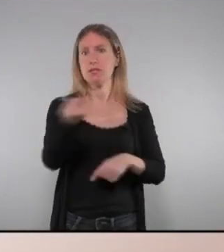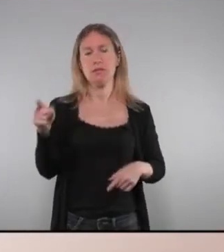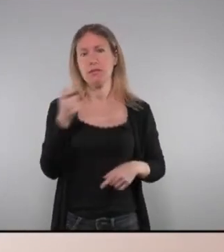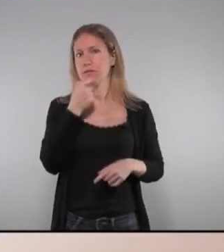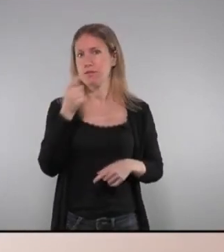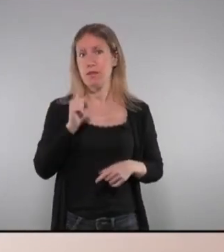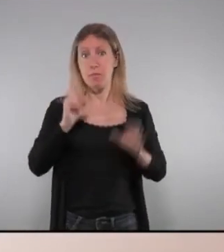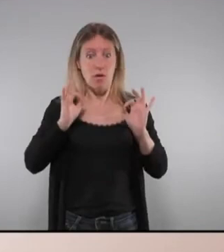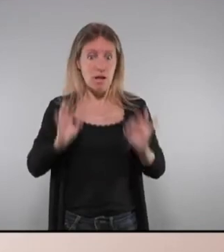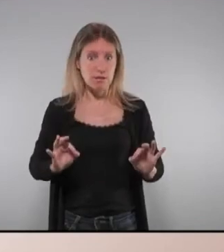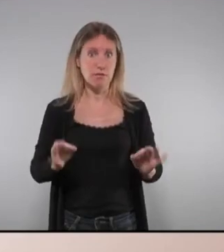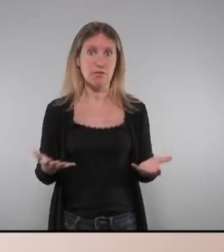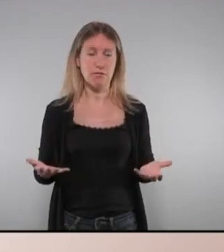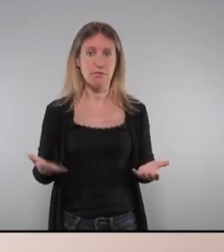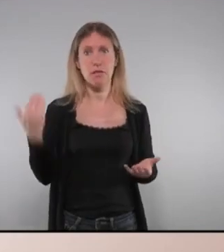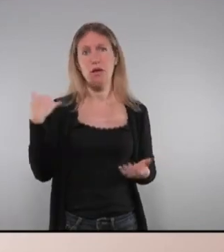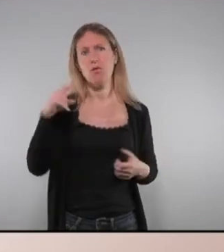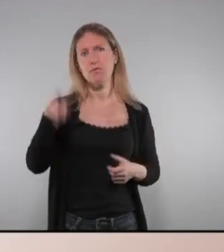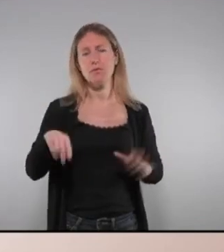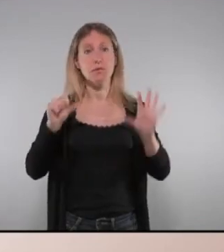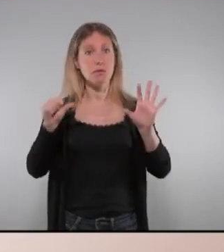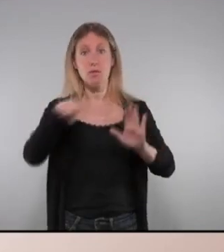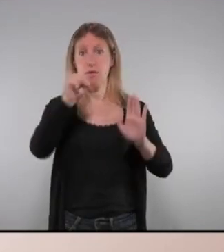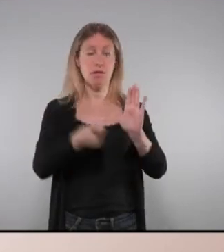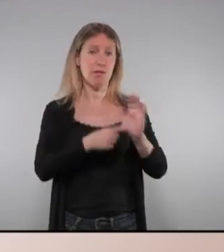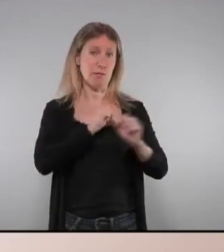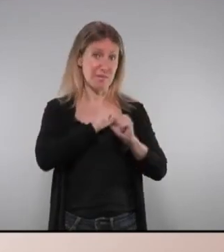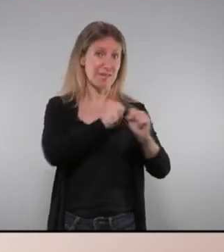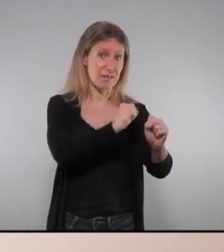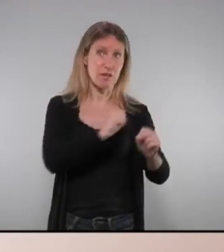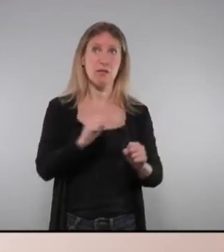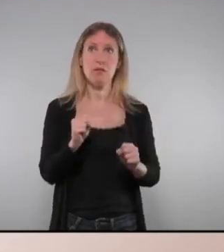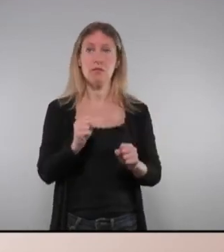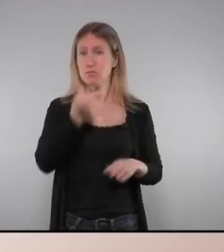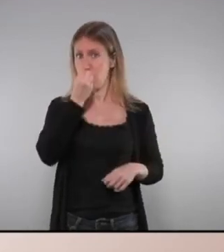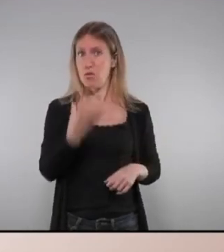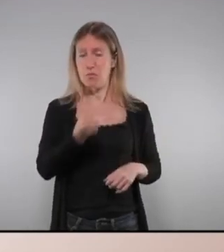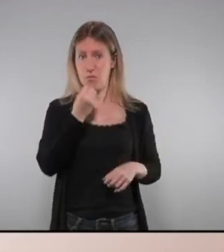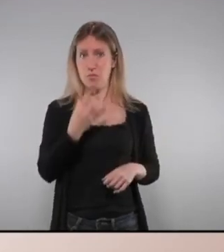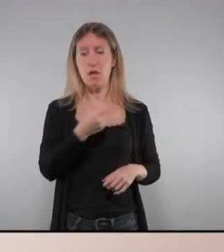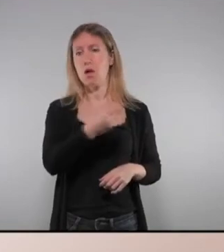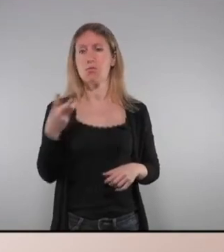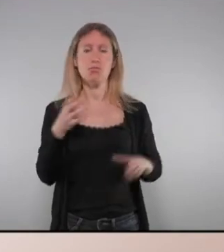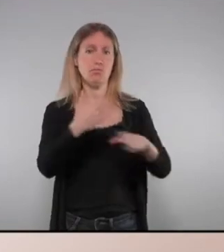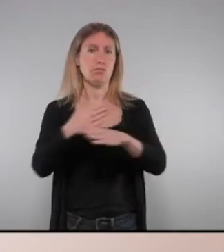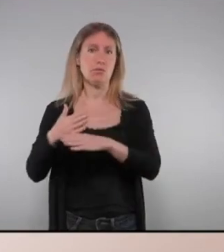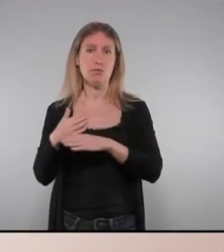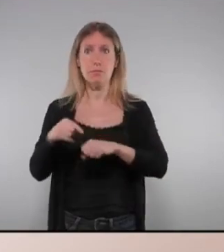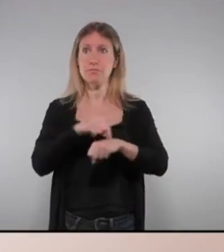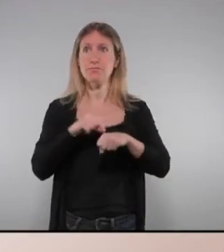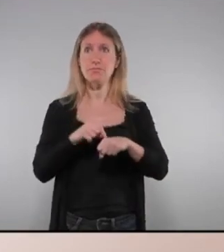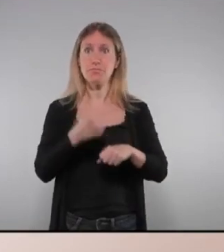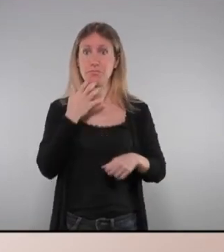és veritat que és així vam fer l'any 2006 una llei de la dependència que va estar molt bé alguns partits polítics com el meu anterior